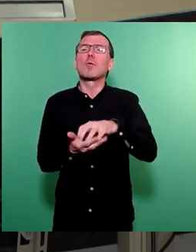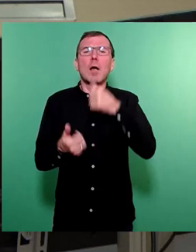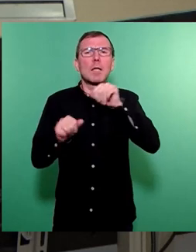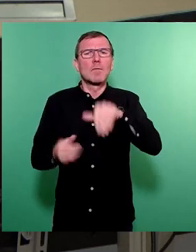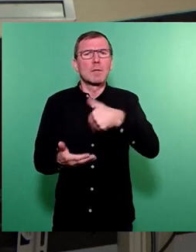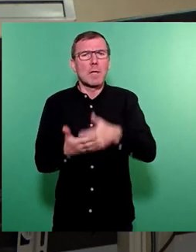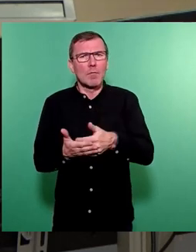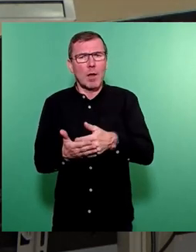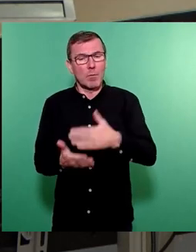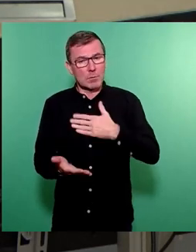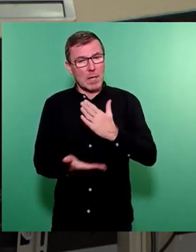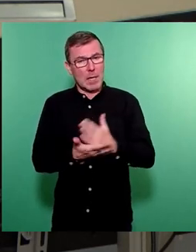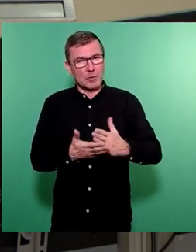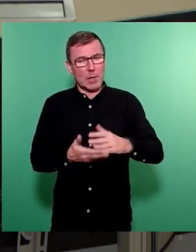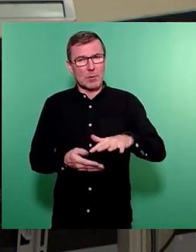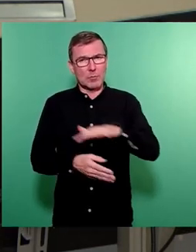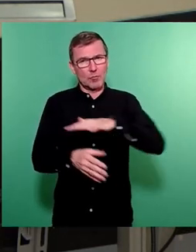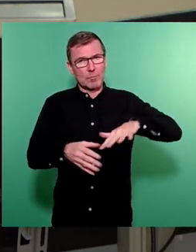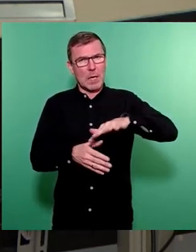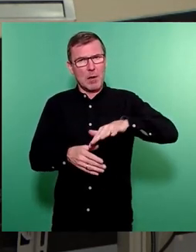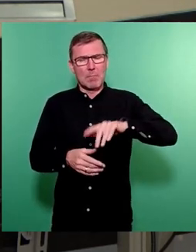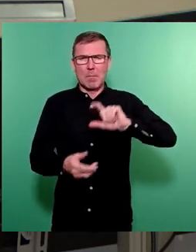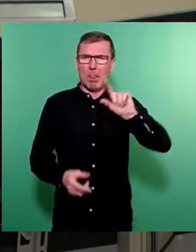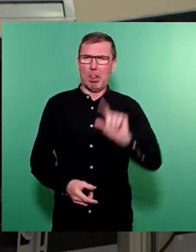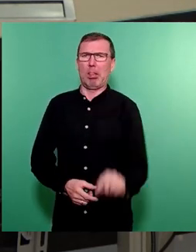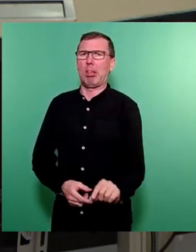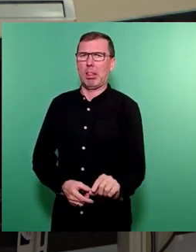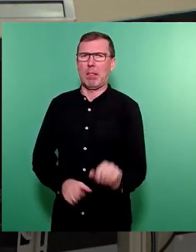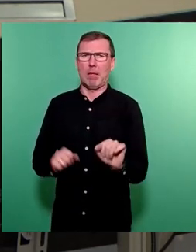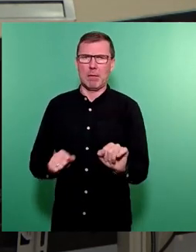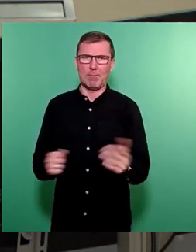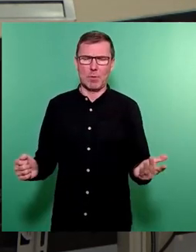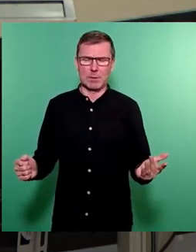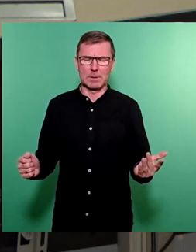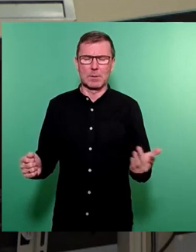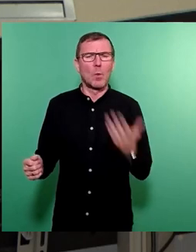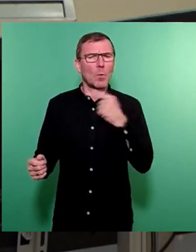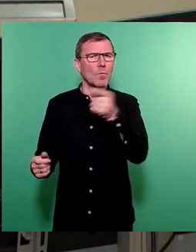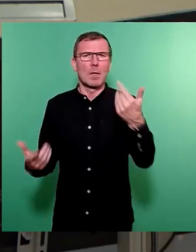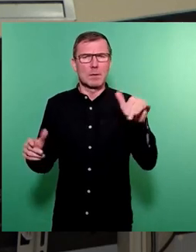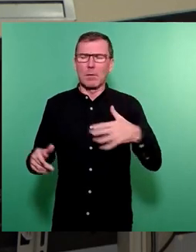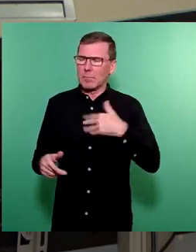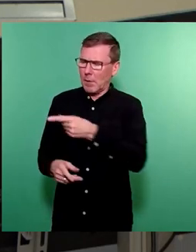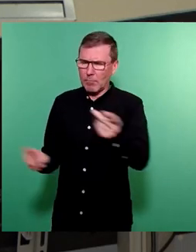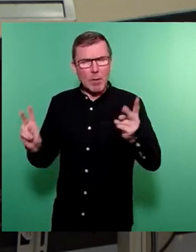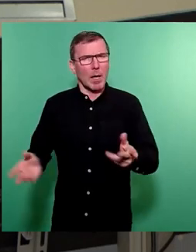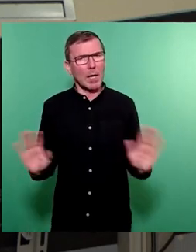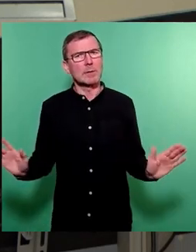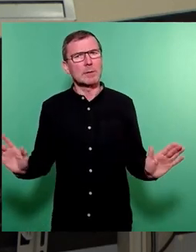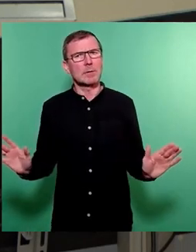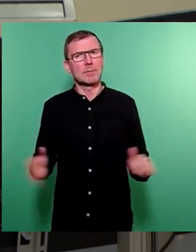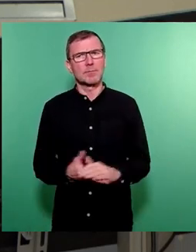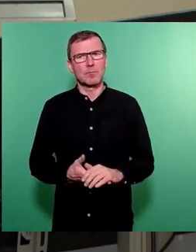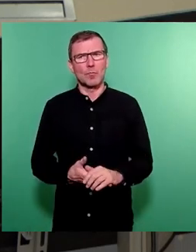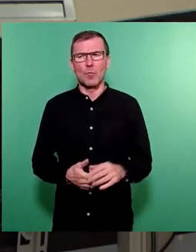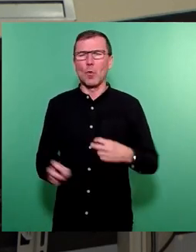unser Entscheidungsspielraum ist auf geringe Bereiche nicht gegeben. Sie haben also recht. Jetzt könnte ich